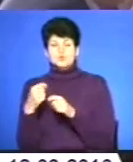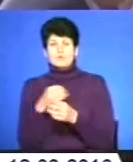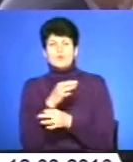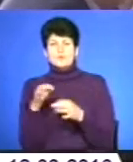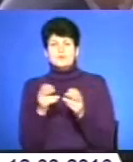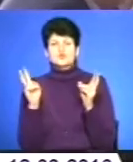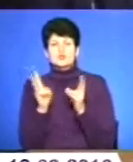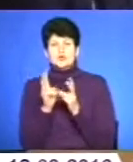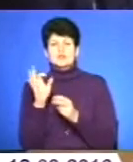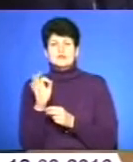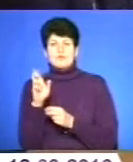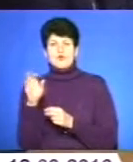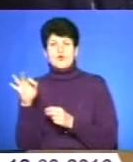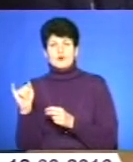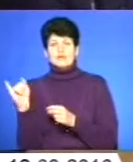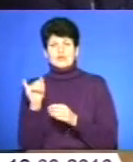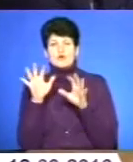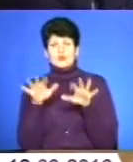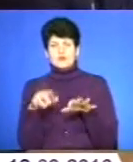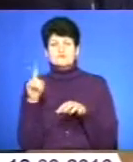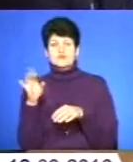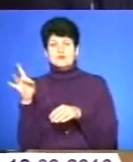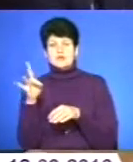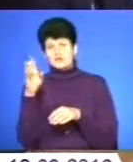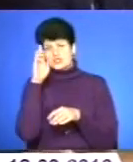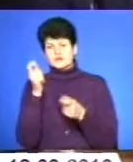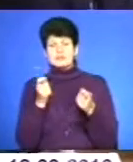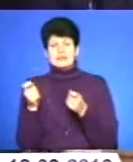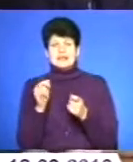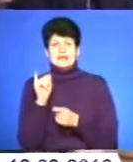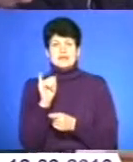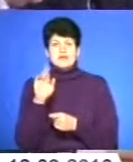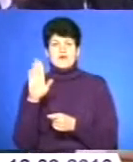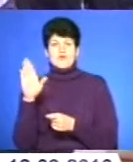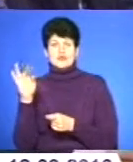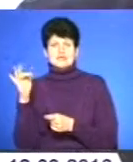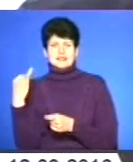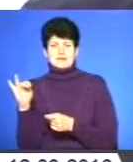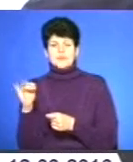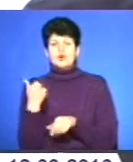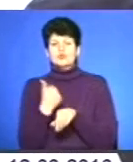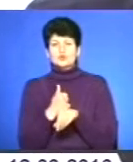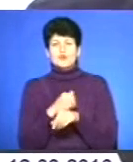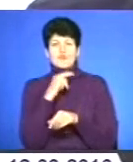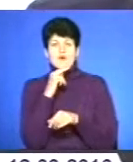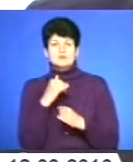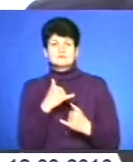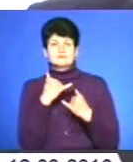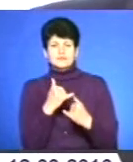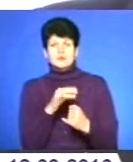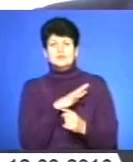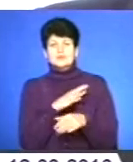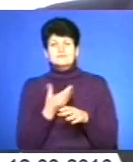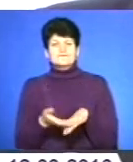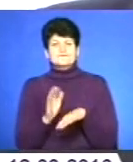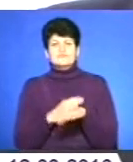зустрічі Олександр Богомов і голова Зборівської районної державної адміністрації Ігор Яворський. Основну увагу керівники зосередили на найбільш